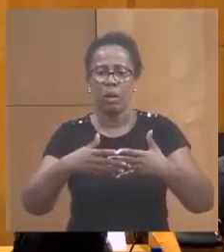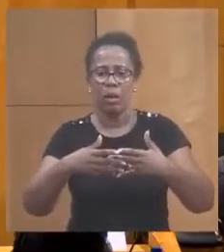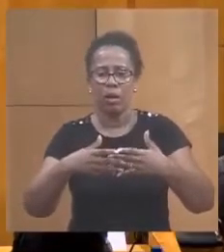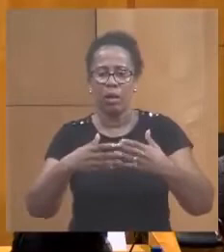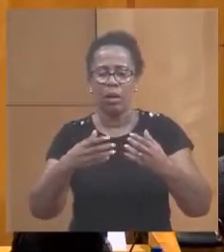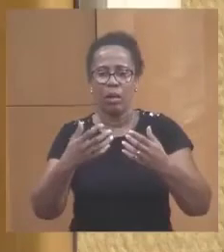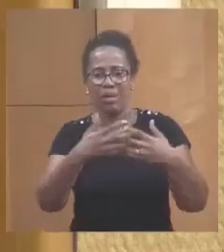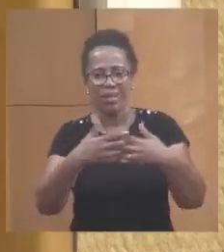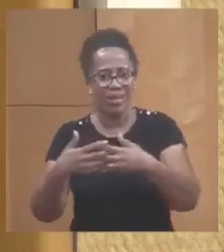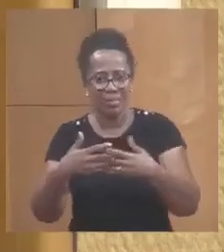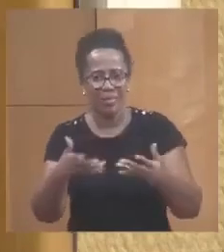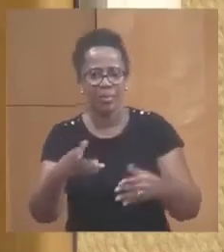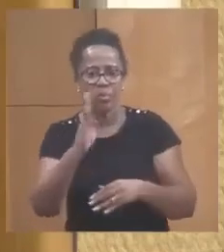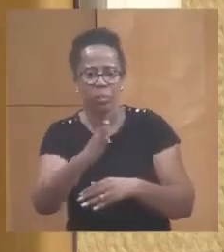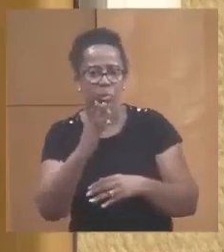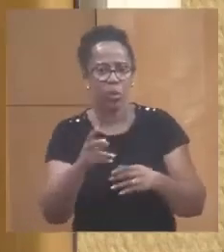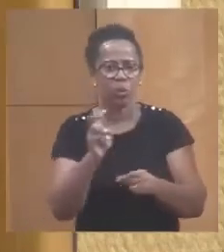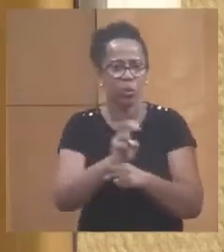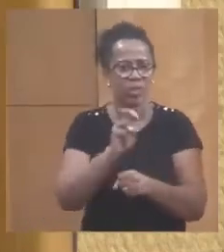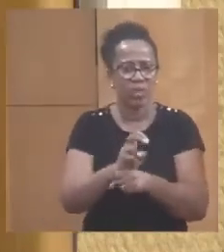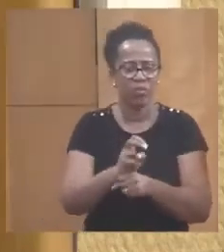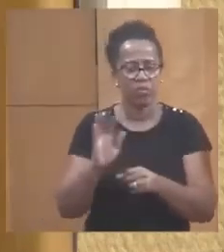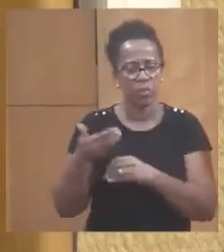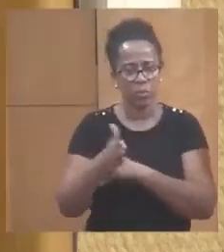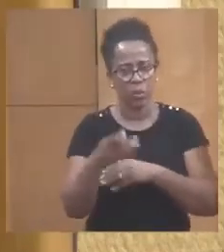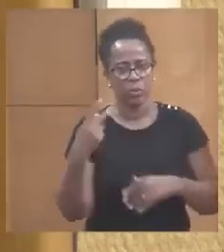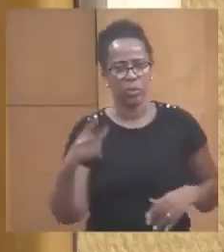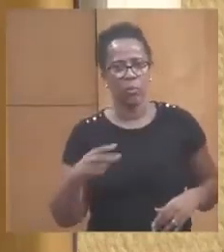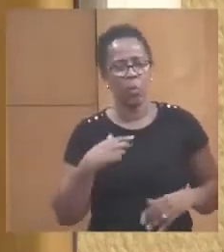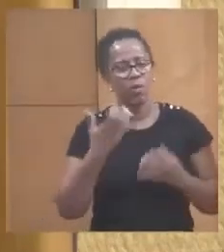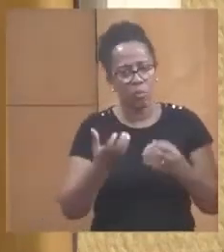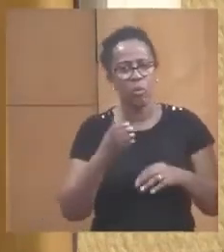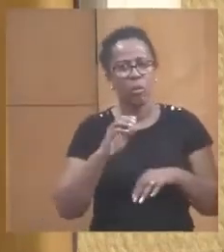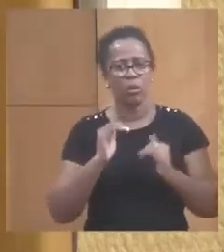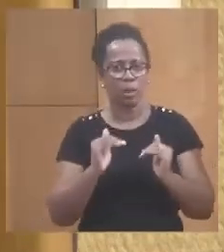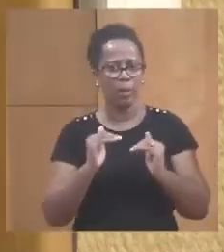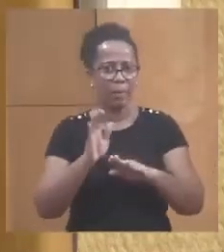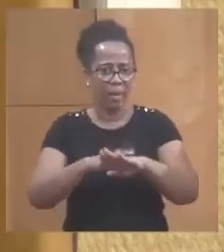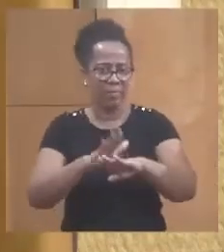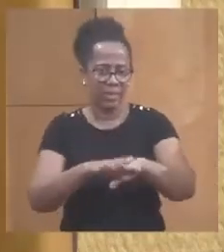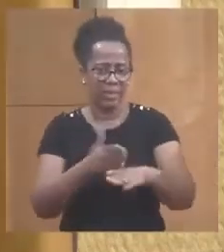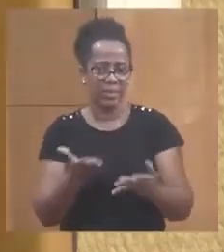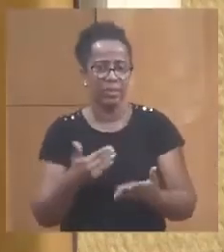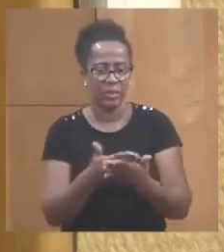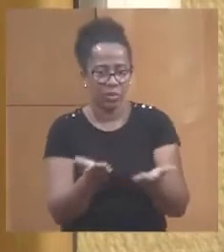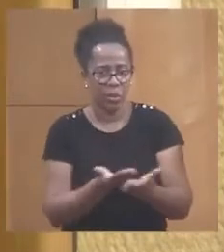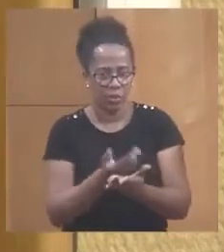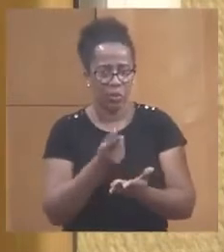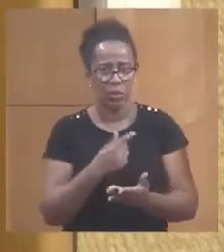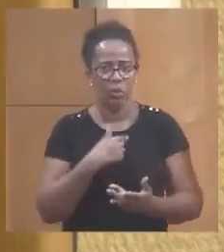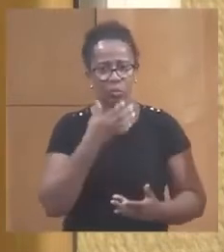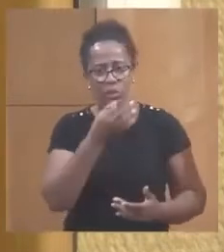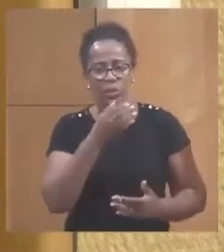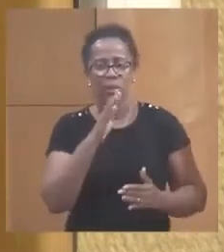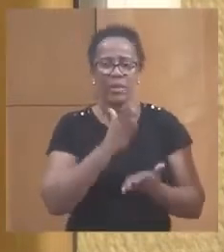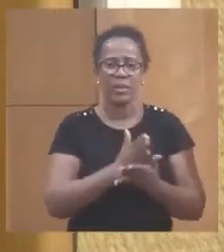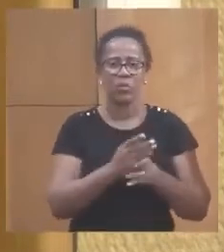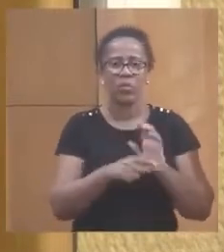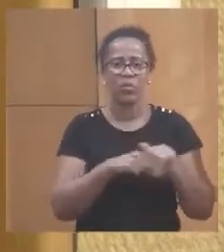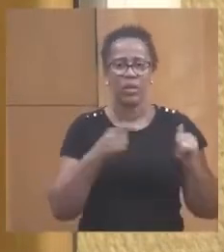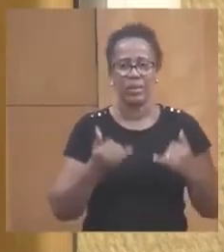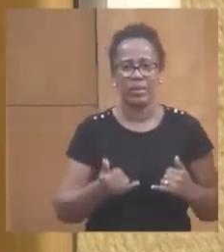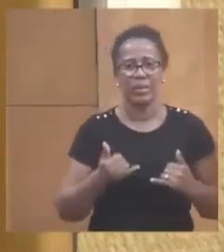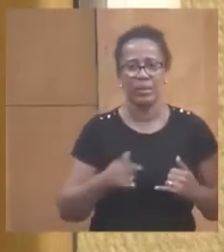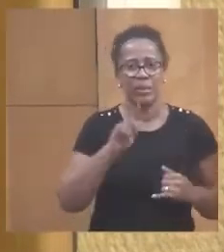qui ont besoin de conserver leurs poissons, mais je voulais quand même signaler ça pour vous dire que la décision qui a été prise ici,